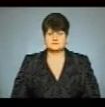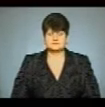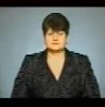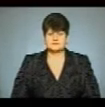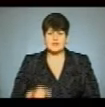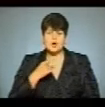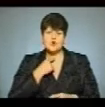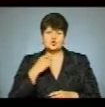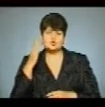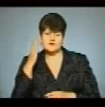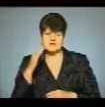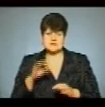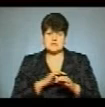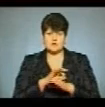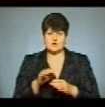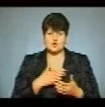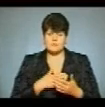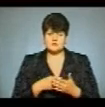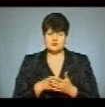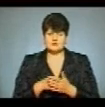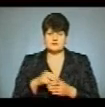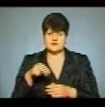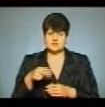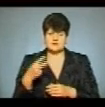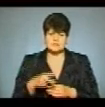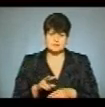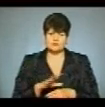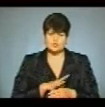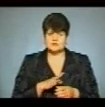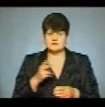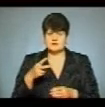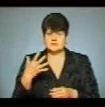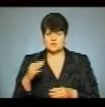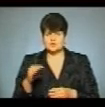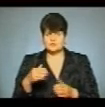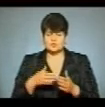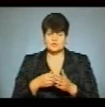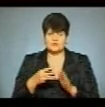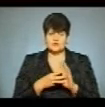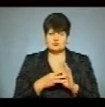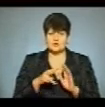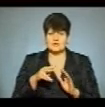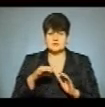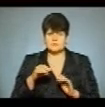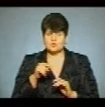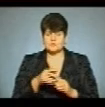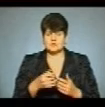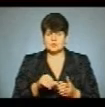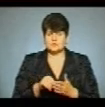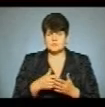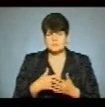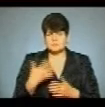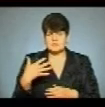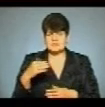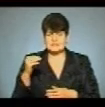Голосування за проєкти громадського бюджету 2020 тривало з 25 жовтня до 8 листопада. У ньому взяли участь майже